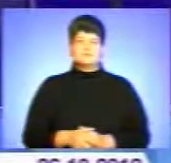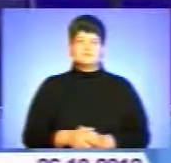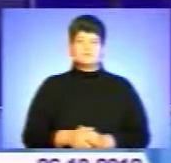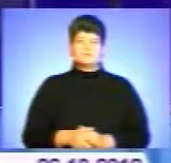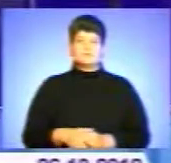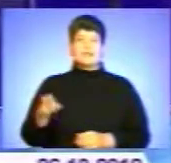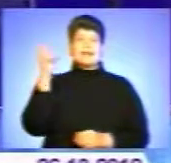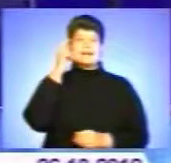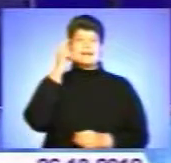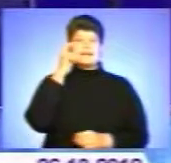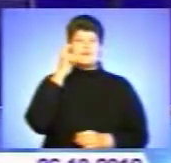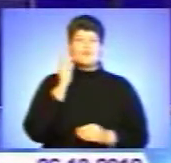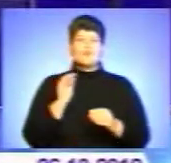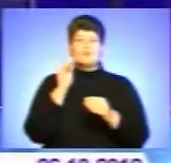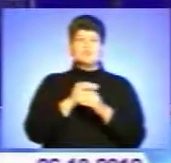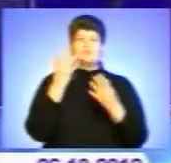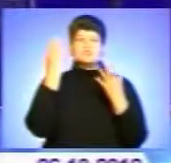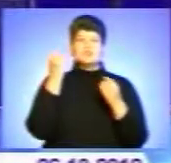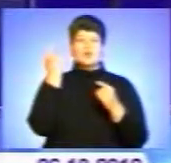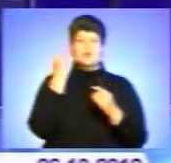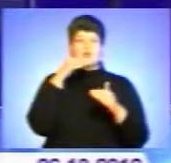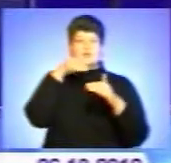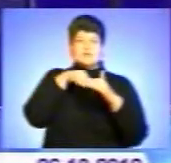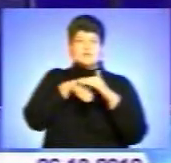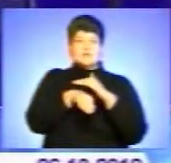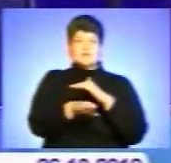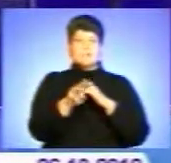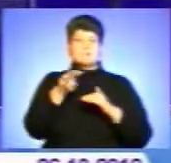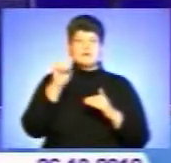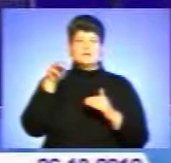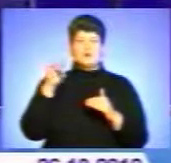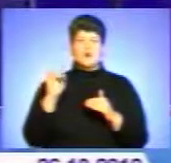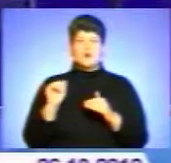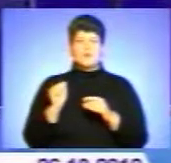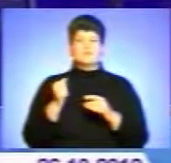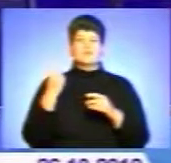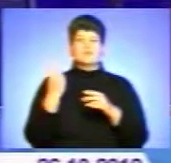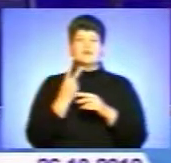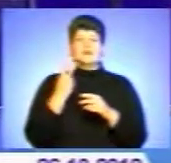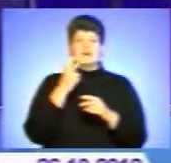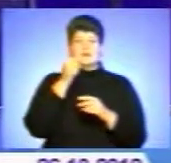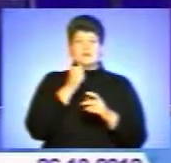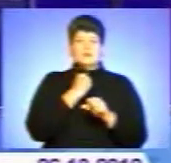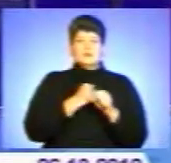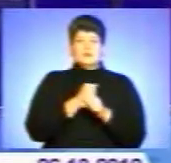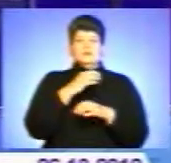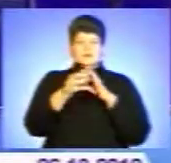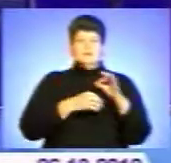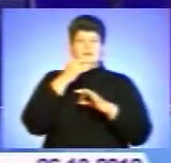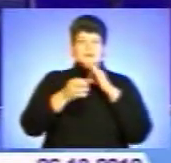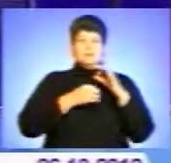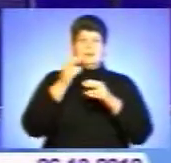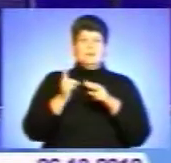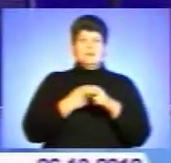Київ поповнився ще в одній станцій метро і подром. Дев'ять місців метробудівці працювали в цілодобовому режимі, без вихідних.